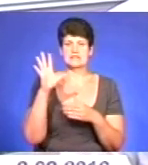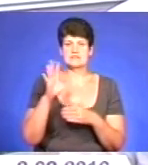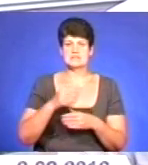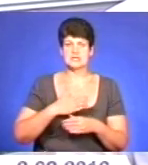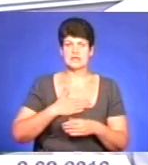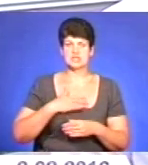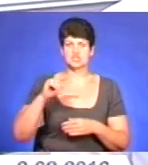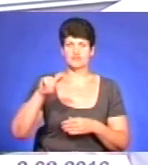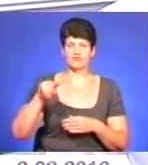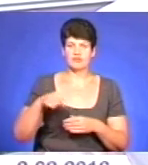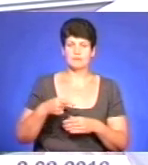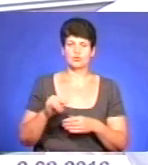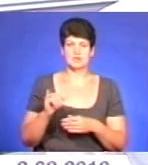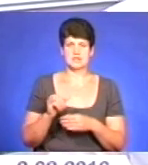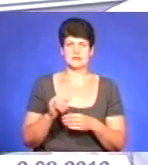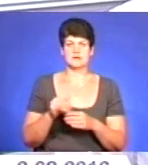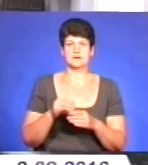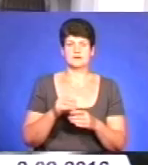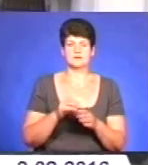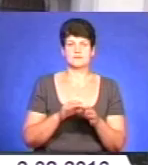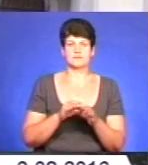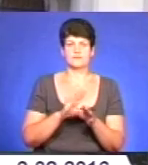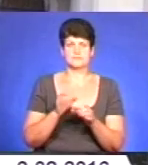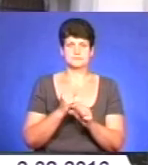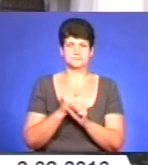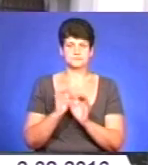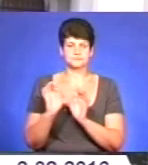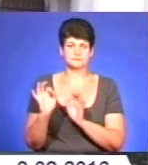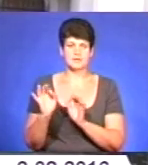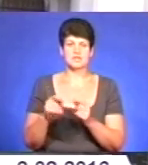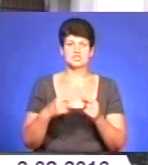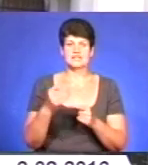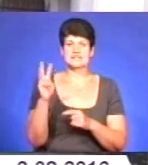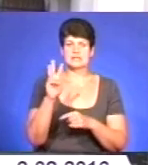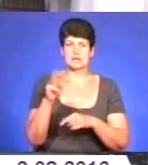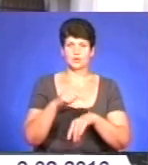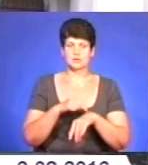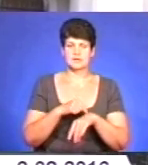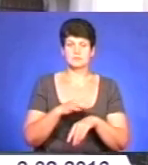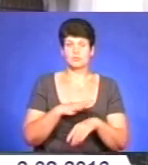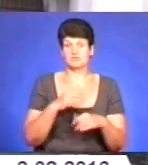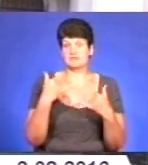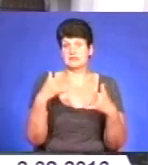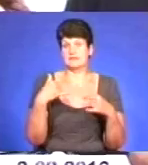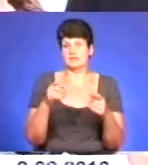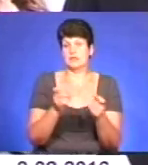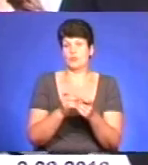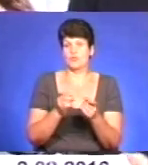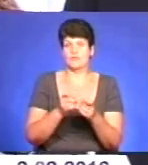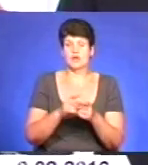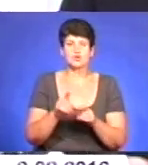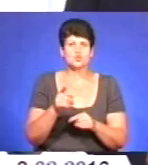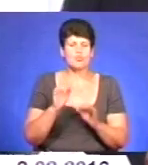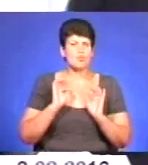вимоги, реалізувати їх і відреагувати належним чином. Майже три години варилися і ми у цьому дивному конфлікті. Чому